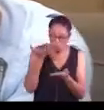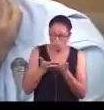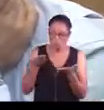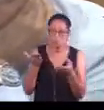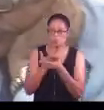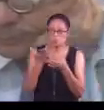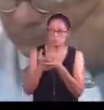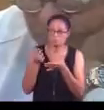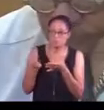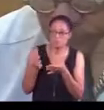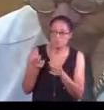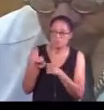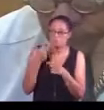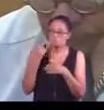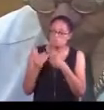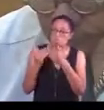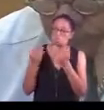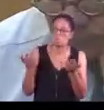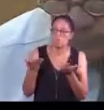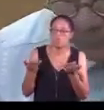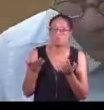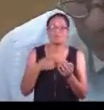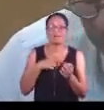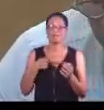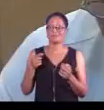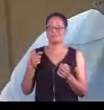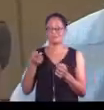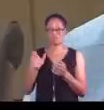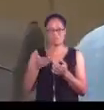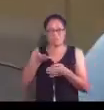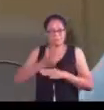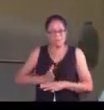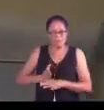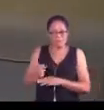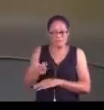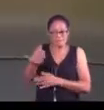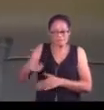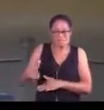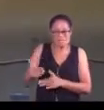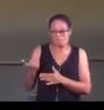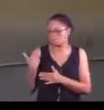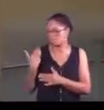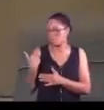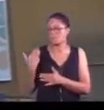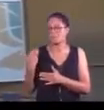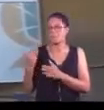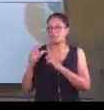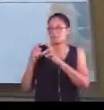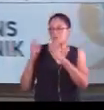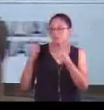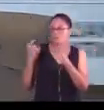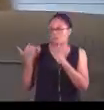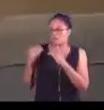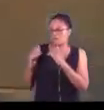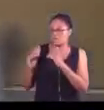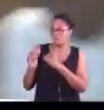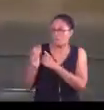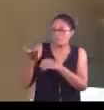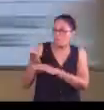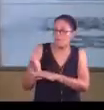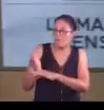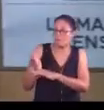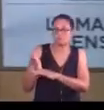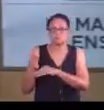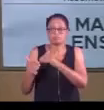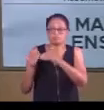parce que le projet était en voie d'achèvement à la fin de la mandature, et on n'entend pas parler. Je voulais savoir à quel point j'en